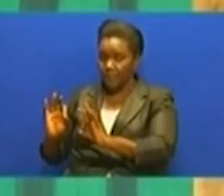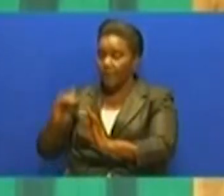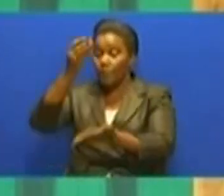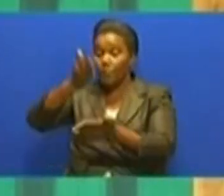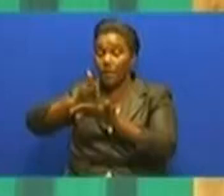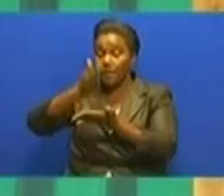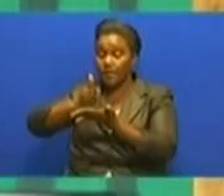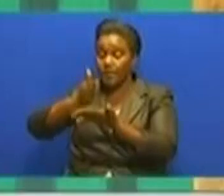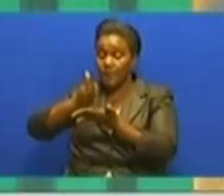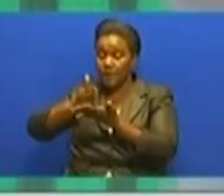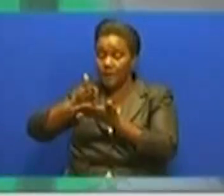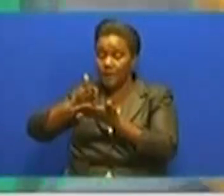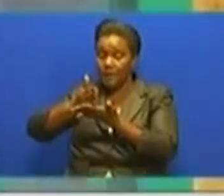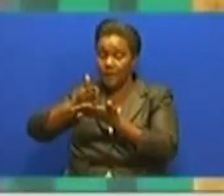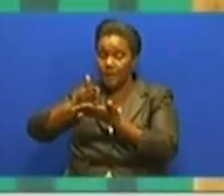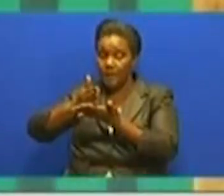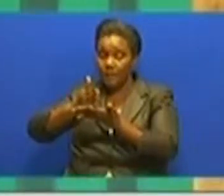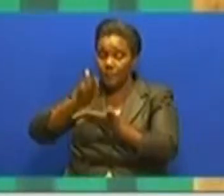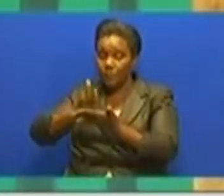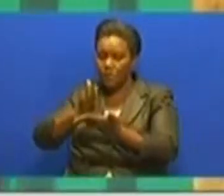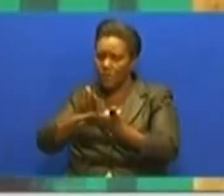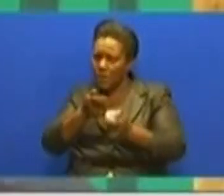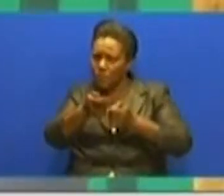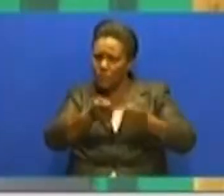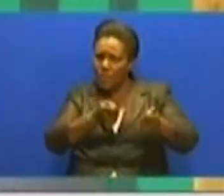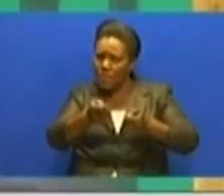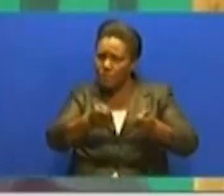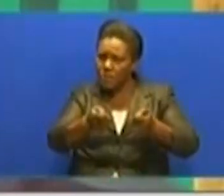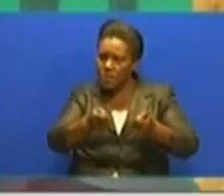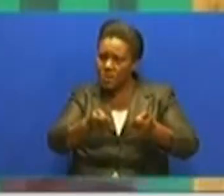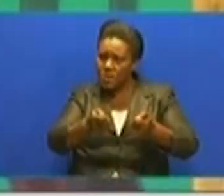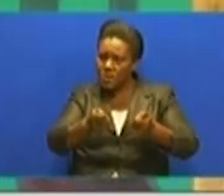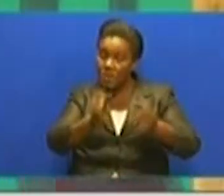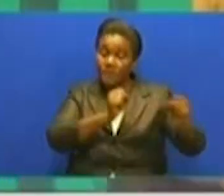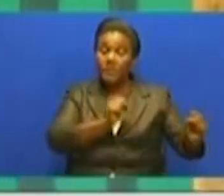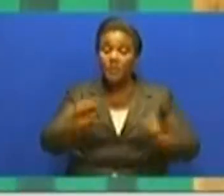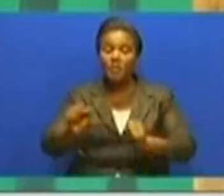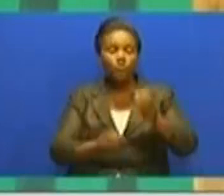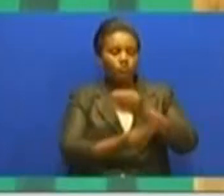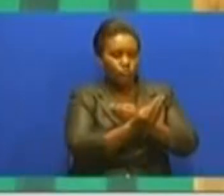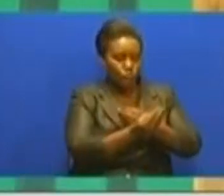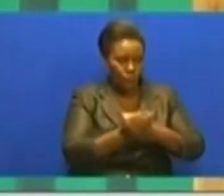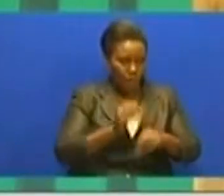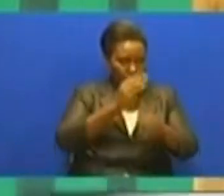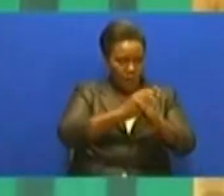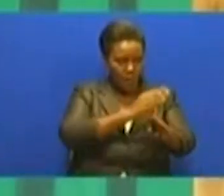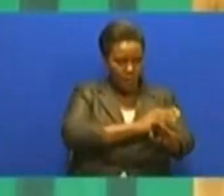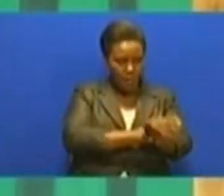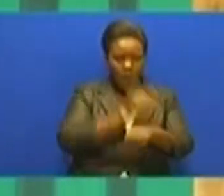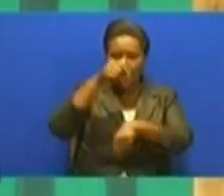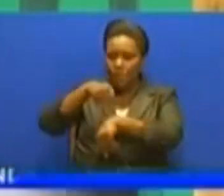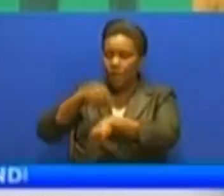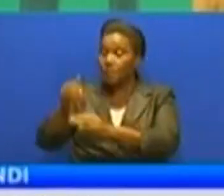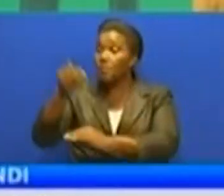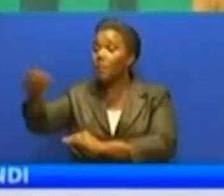katika kwa kikisha kuwa tunathibiti vitendo. Vyarushuwa kabla, wakati na